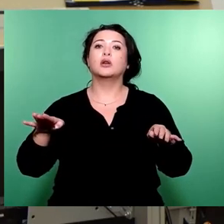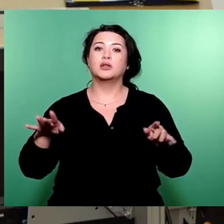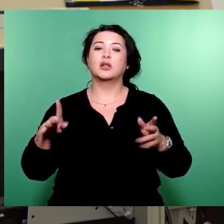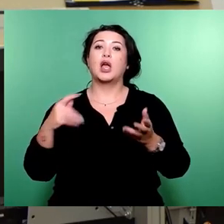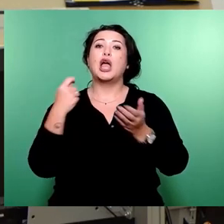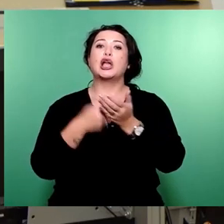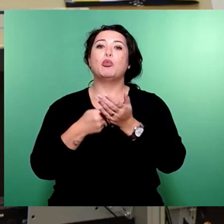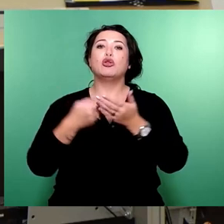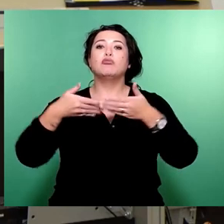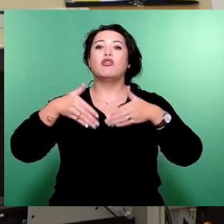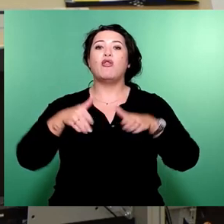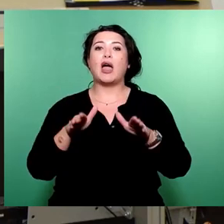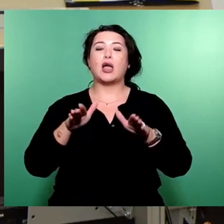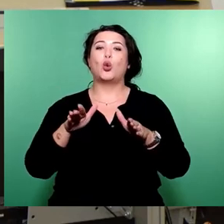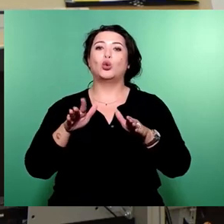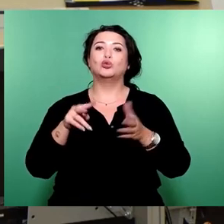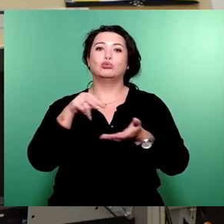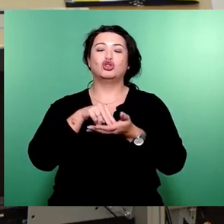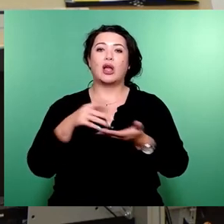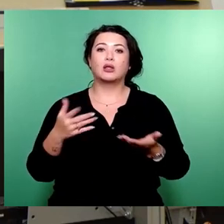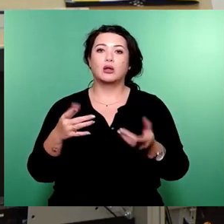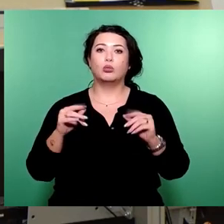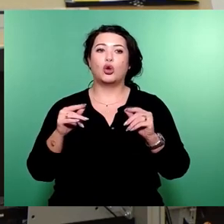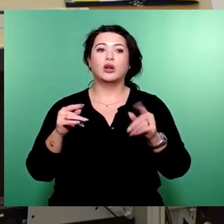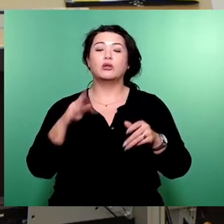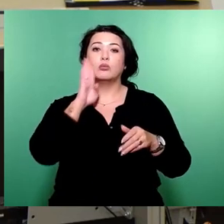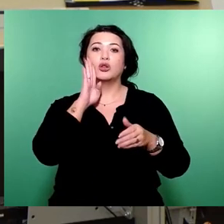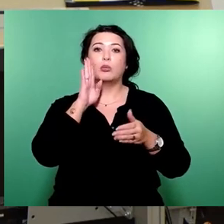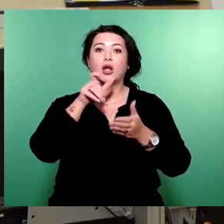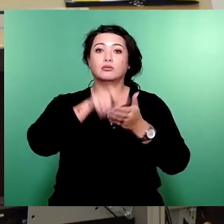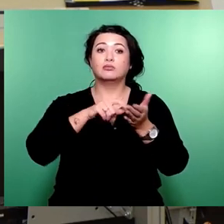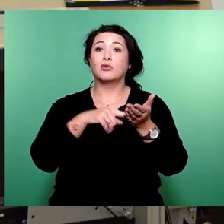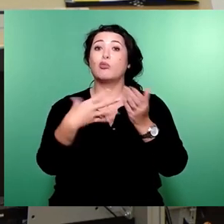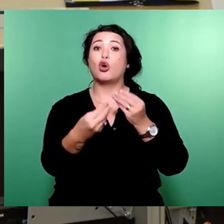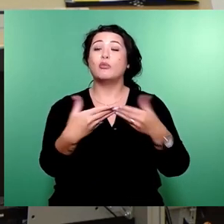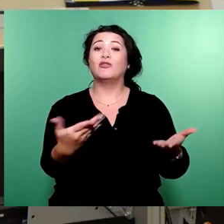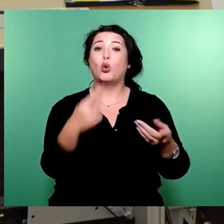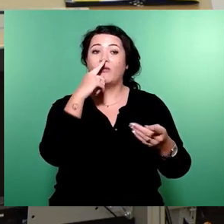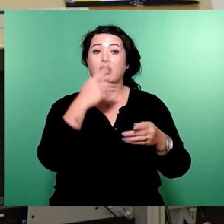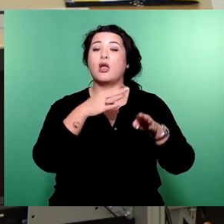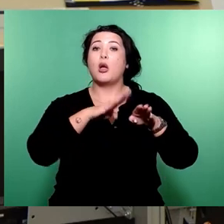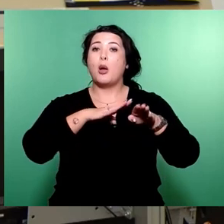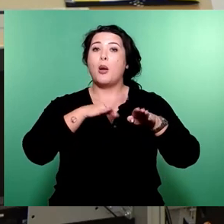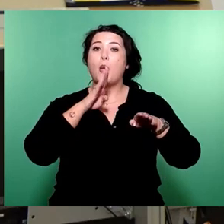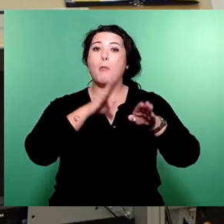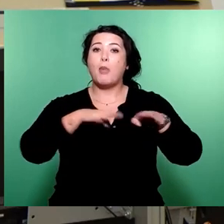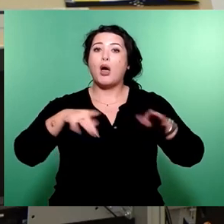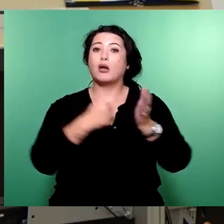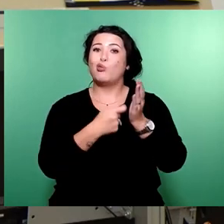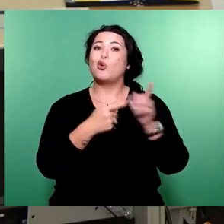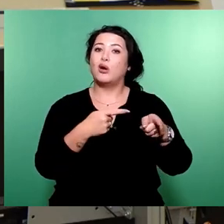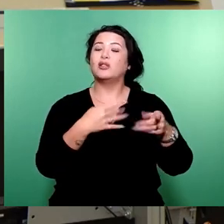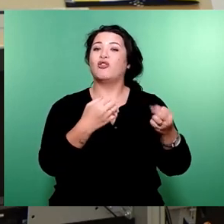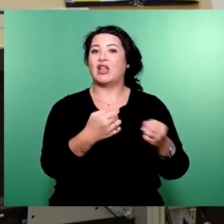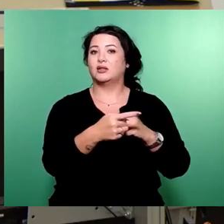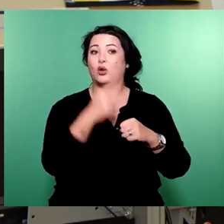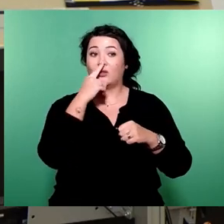ein Gebührenbefreiungstatbestand. Sie kriegen Bewohnerparkkarten dort, wo Parkgebühren angeordnet sind und wenn Sie dort nachweisen, dass Sie dort wohnen, ein Fahrzeug